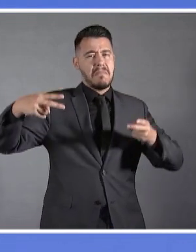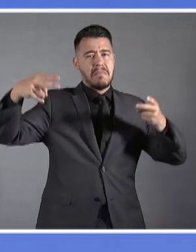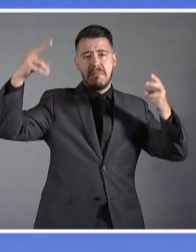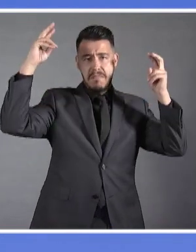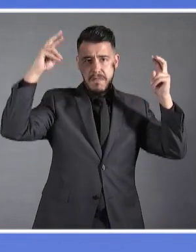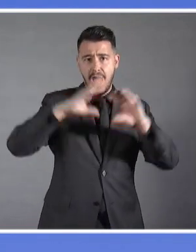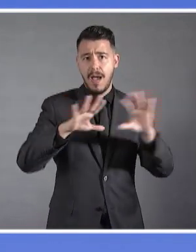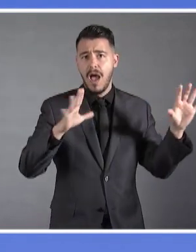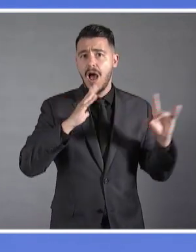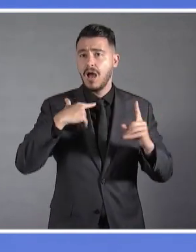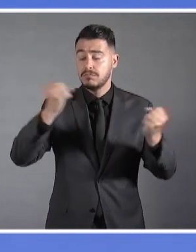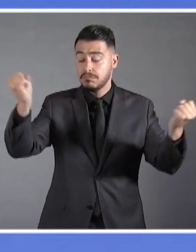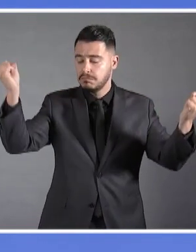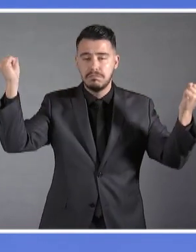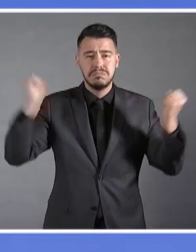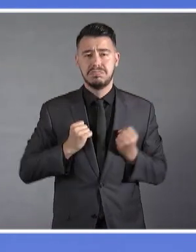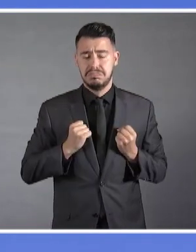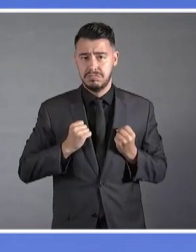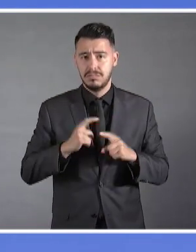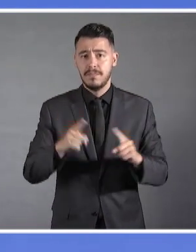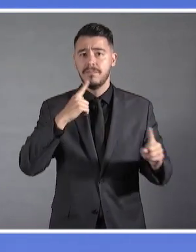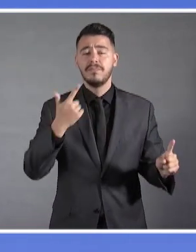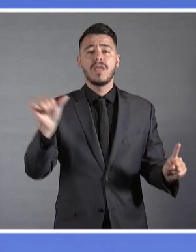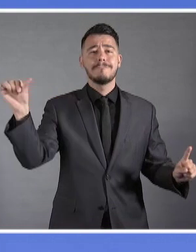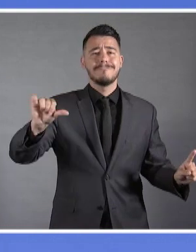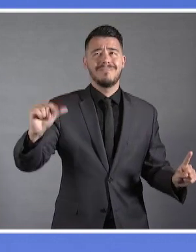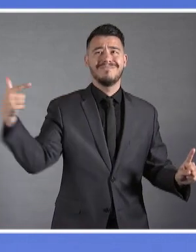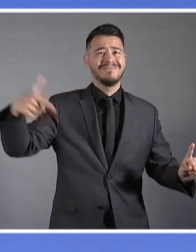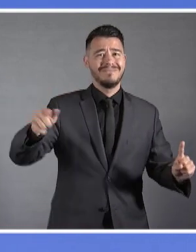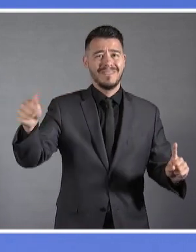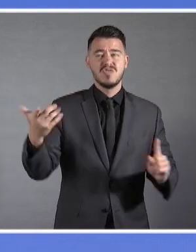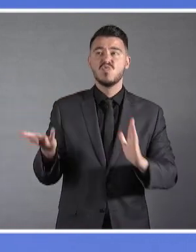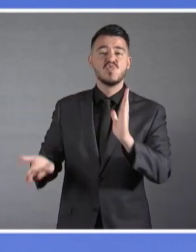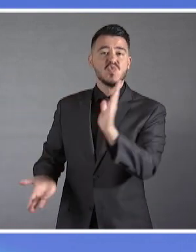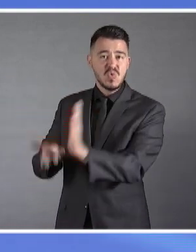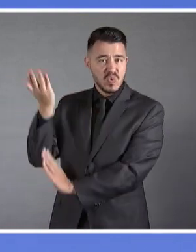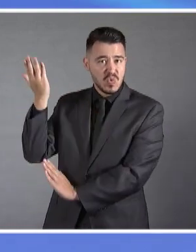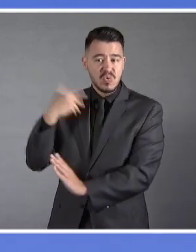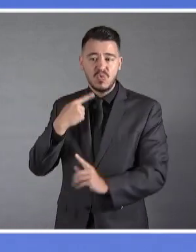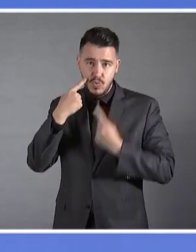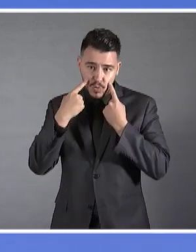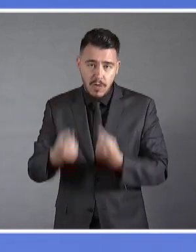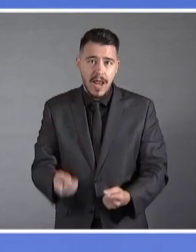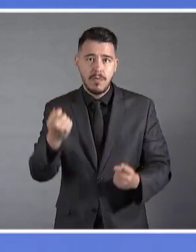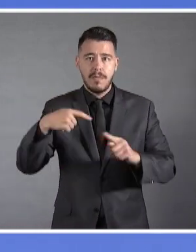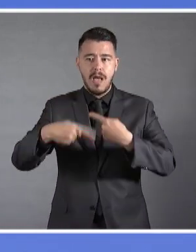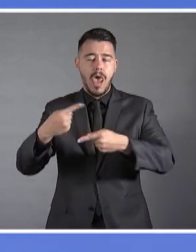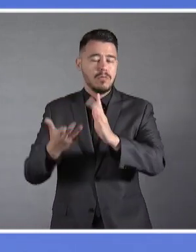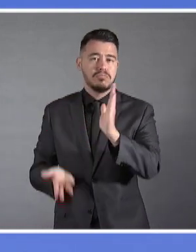Οι επιπτώσεις από την παγκόσμια ενεργειακή κρίση αισθητές. Το μέλλον ρευστό και